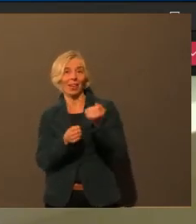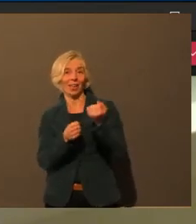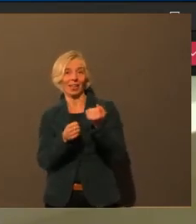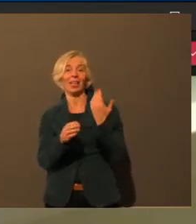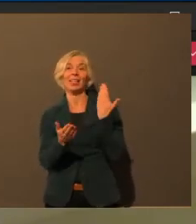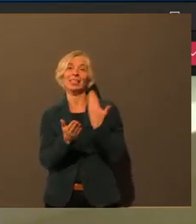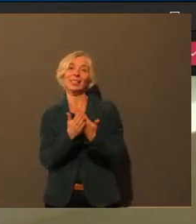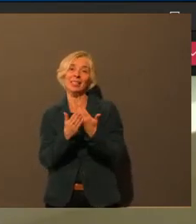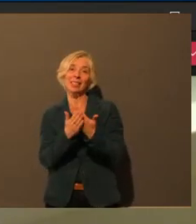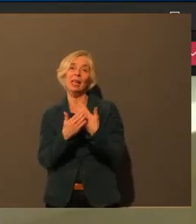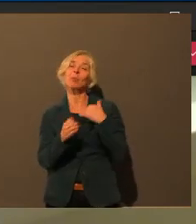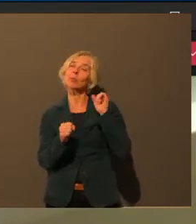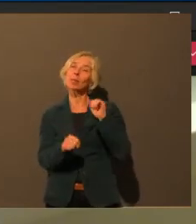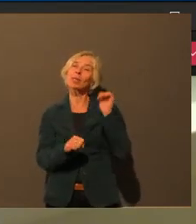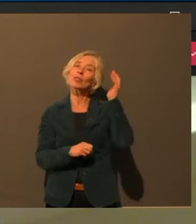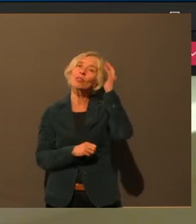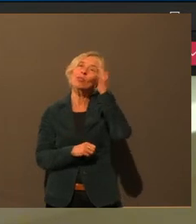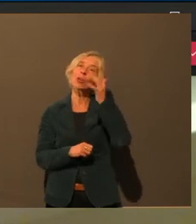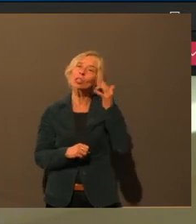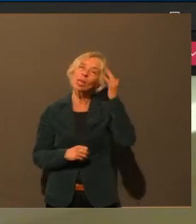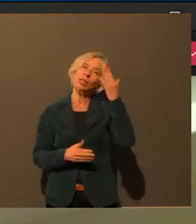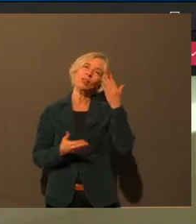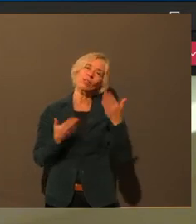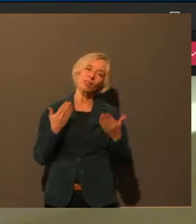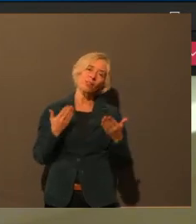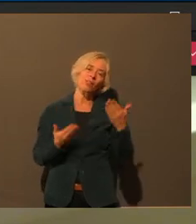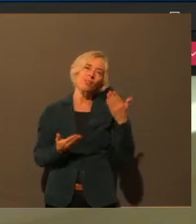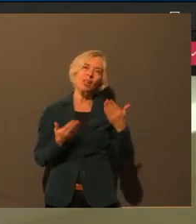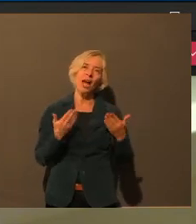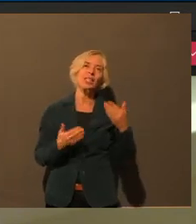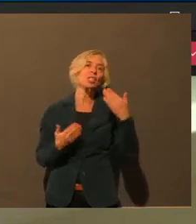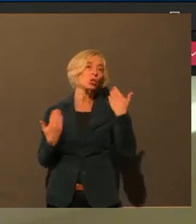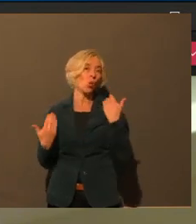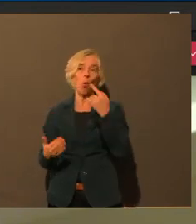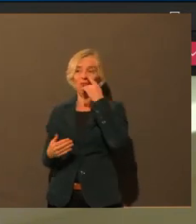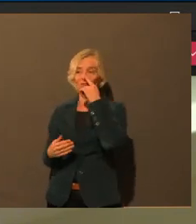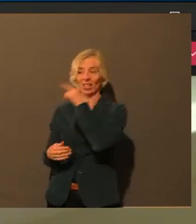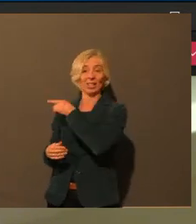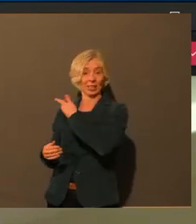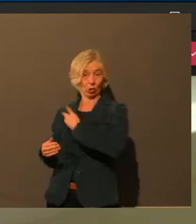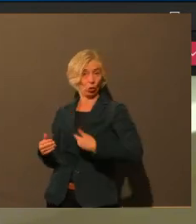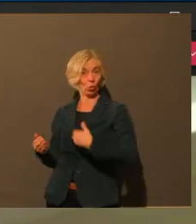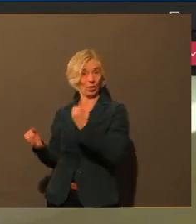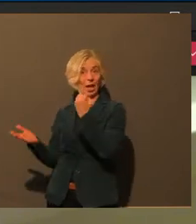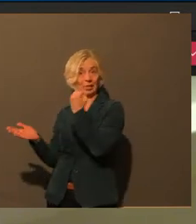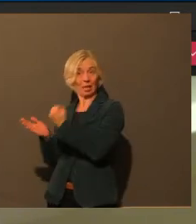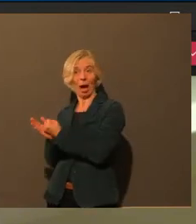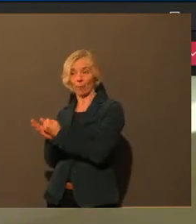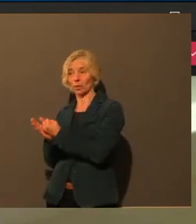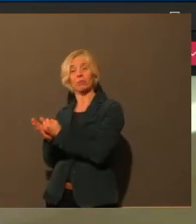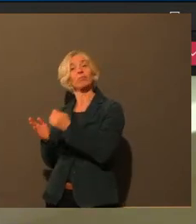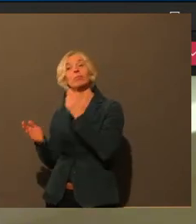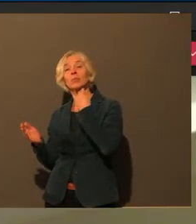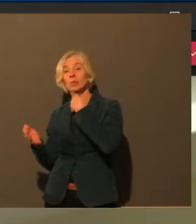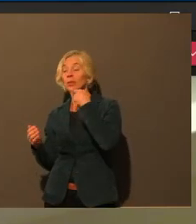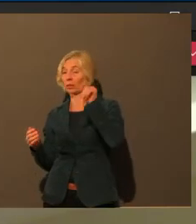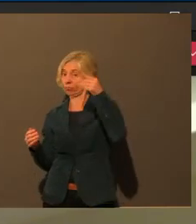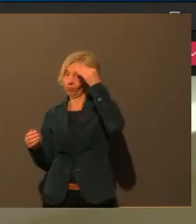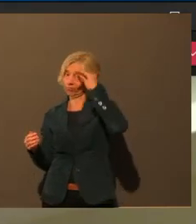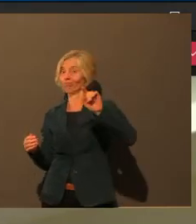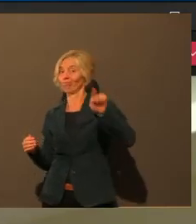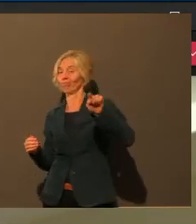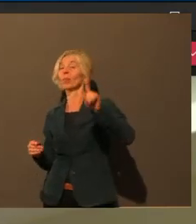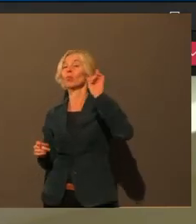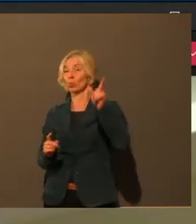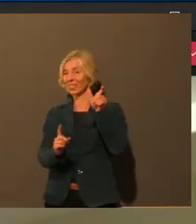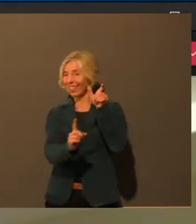mit der Geschichte, wenn sie jemanden in Quarantäne gibt und betreut, auch eine psychologische Nachsorge mit